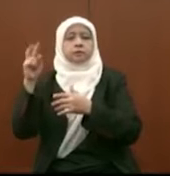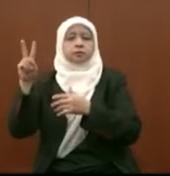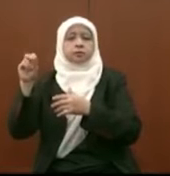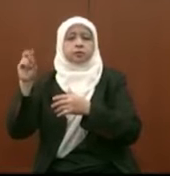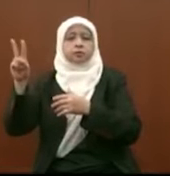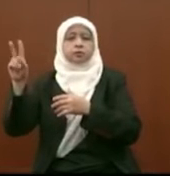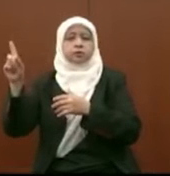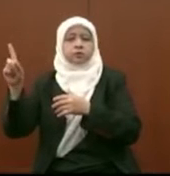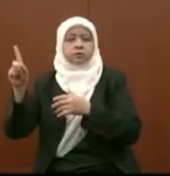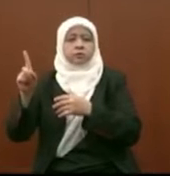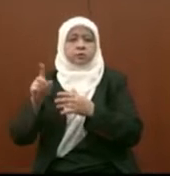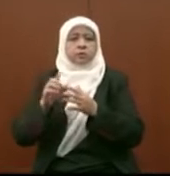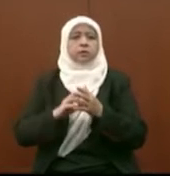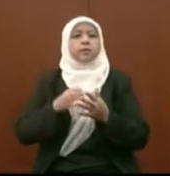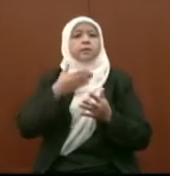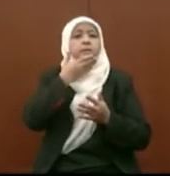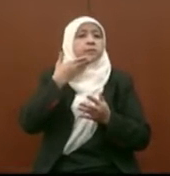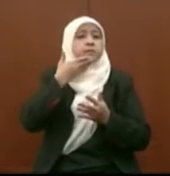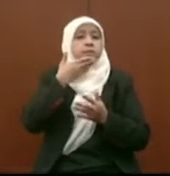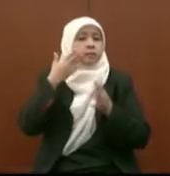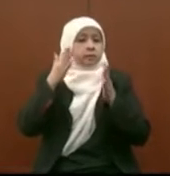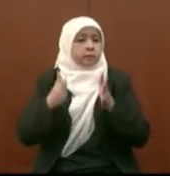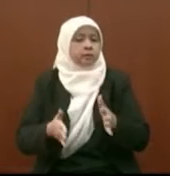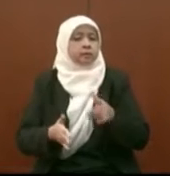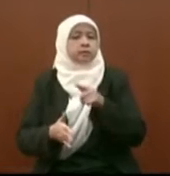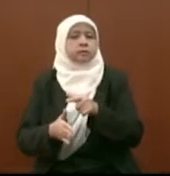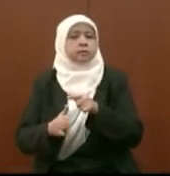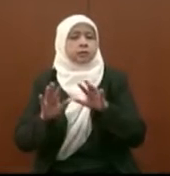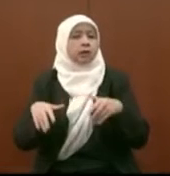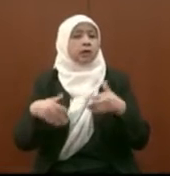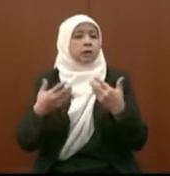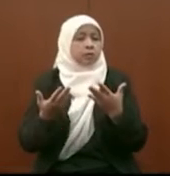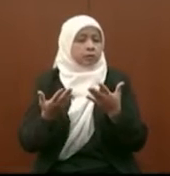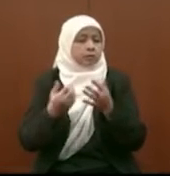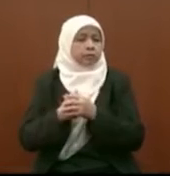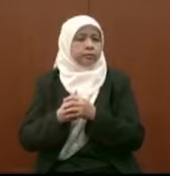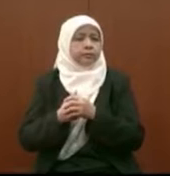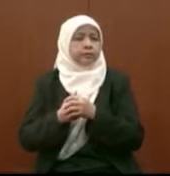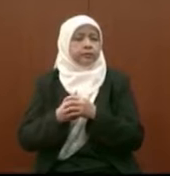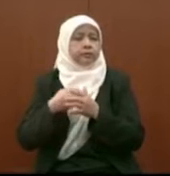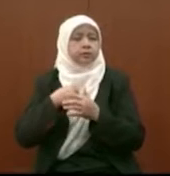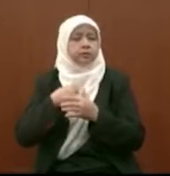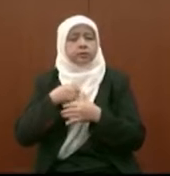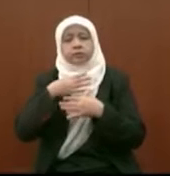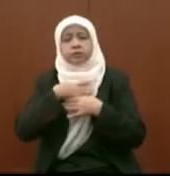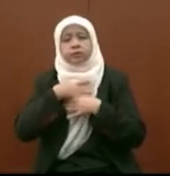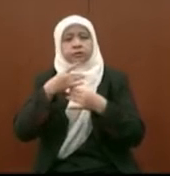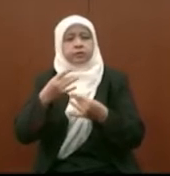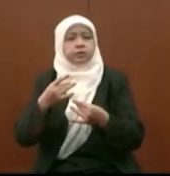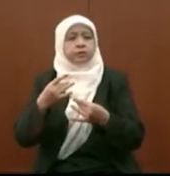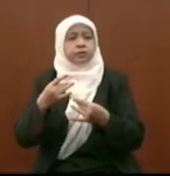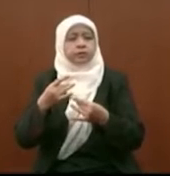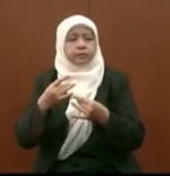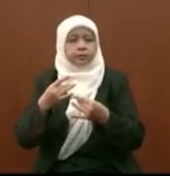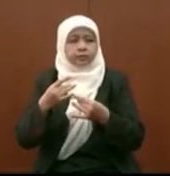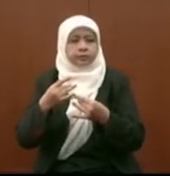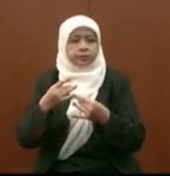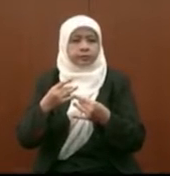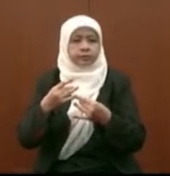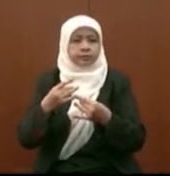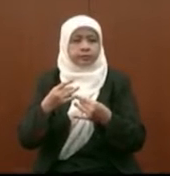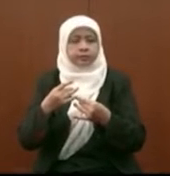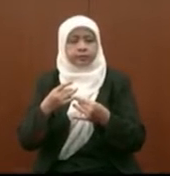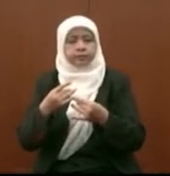mengkaji tentang kedudukan belia kita ini dan saya suka memetik salah